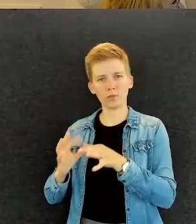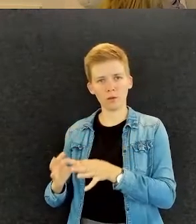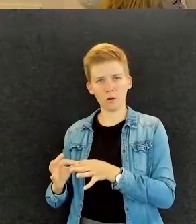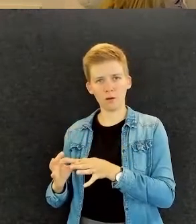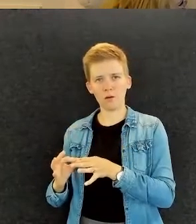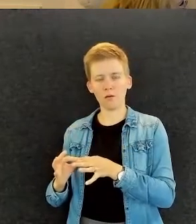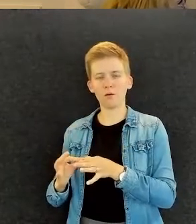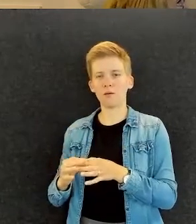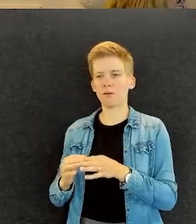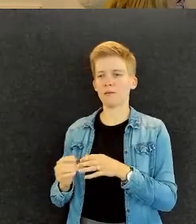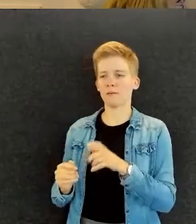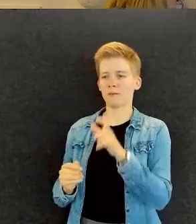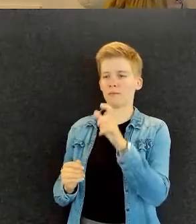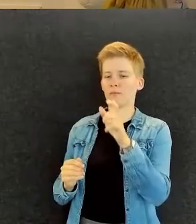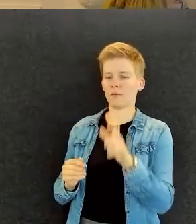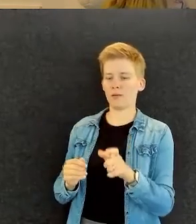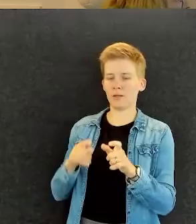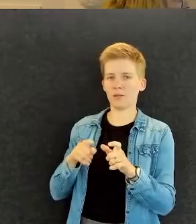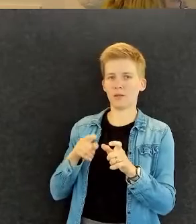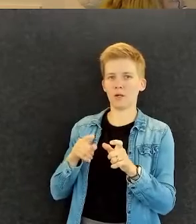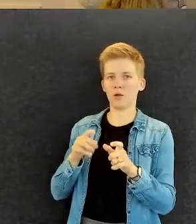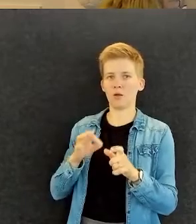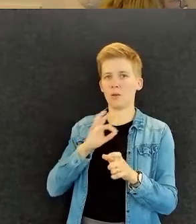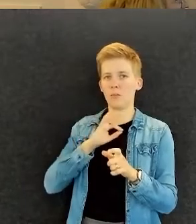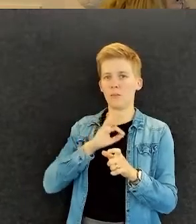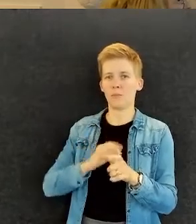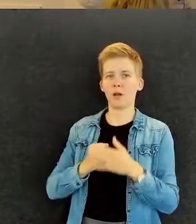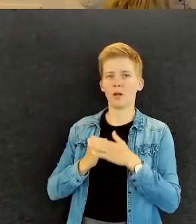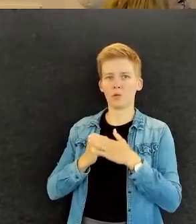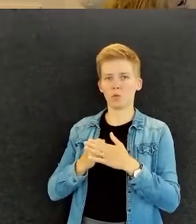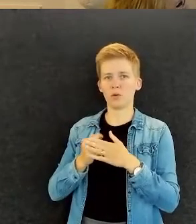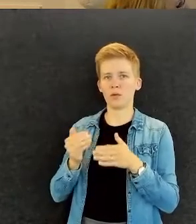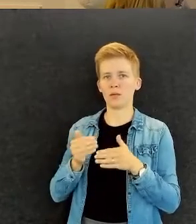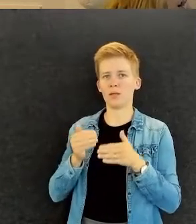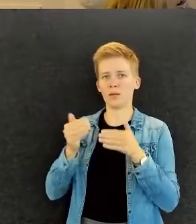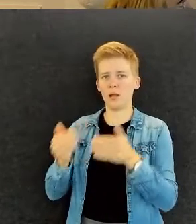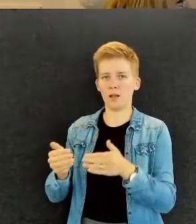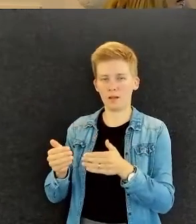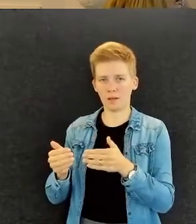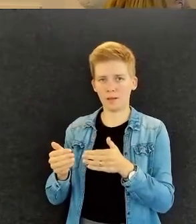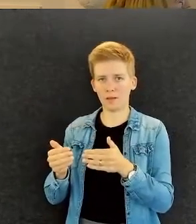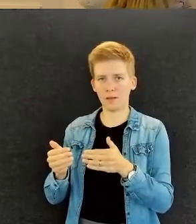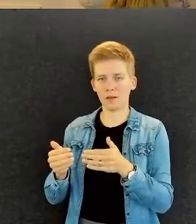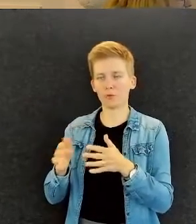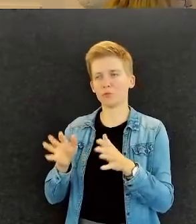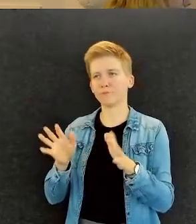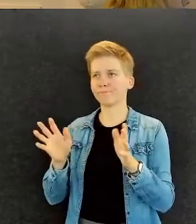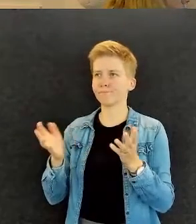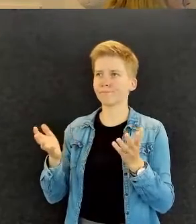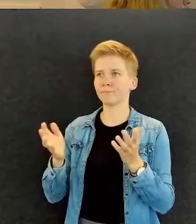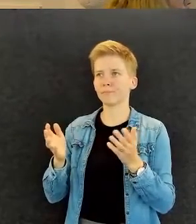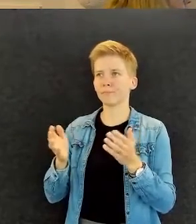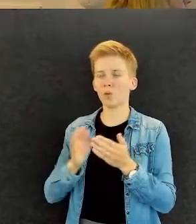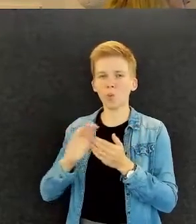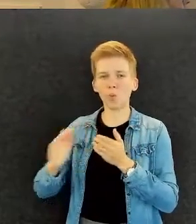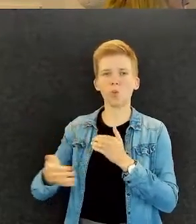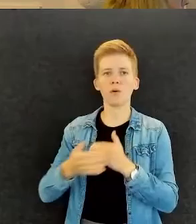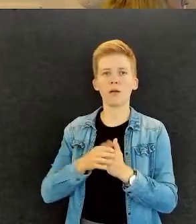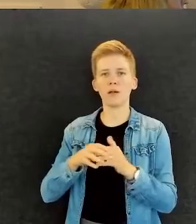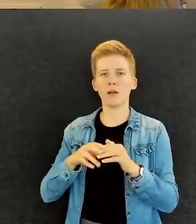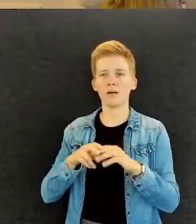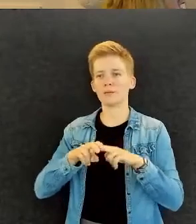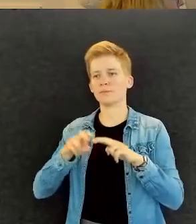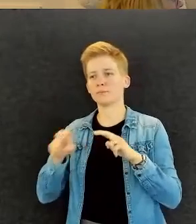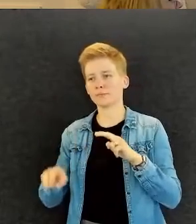sillä tapaa, että henkilö sitten sen palkkatuen jälkeen jääkin tavallaan uudelleen työttömäksi?